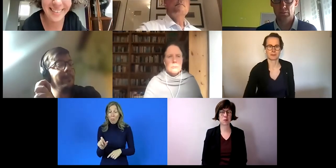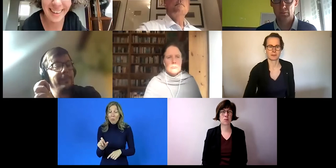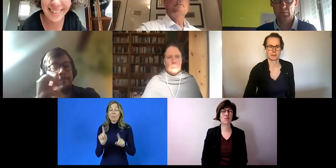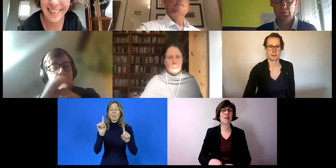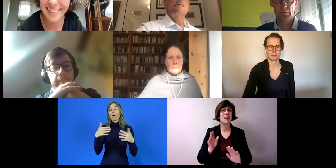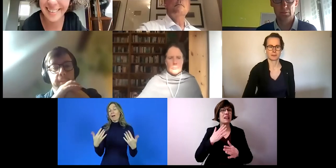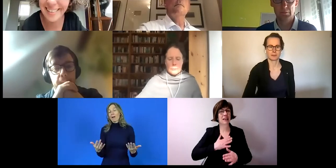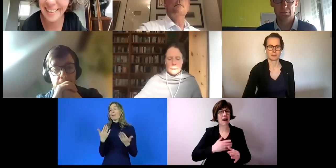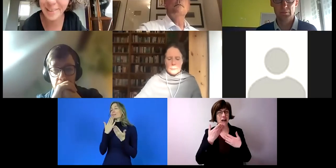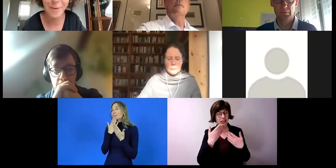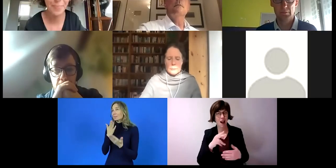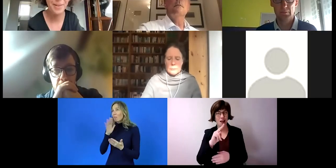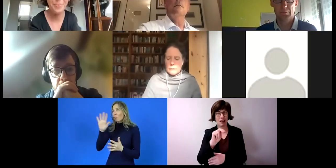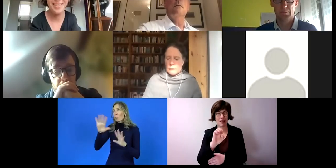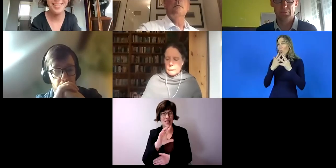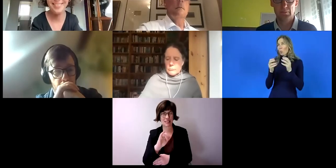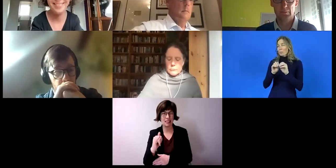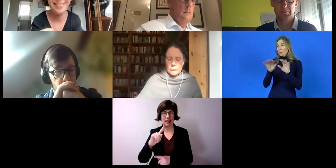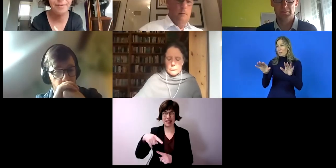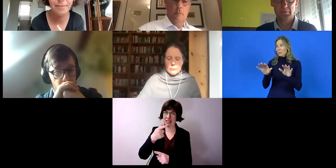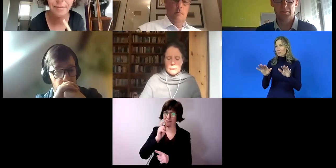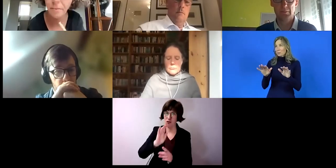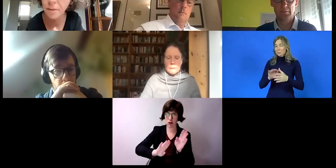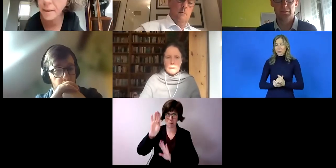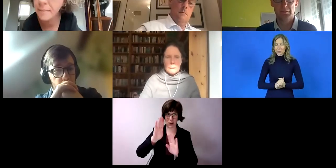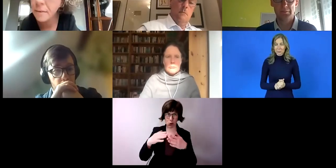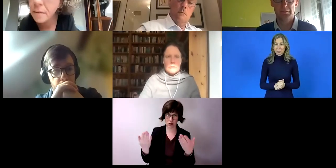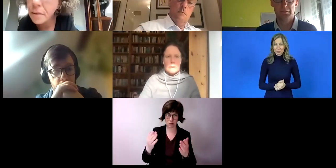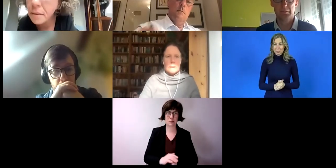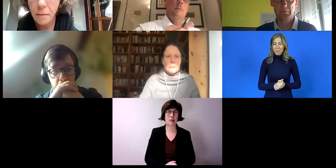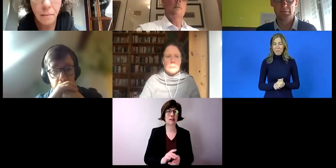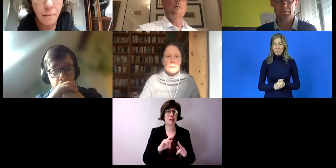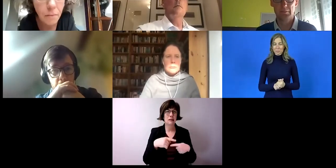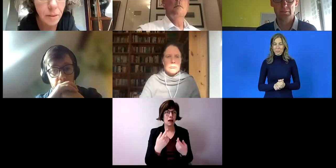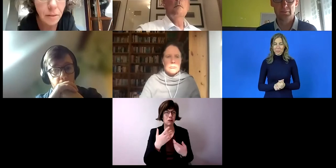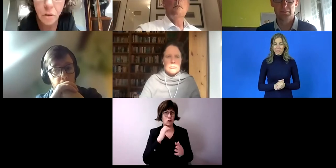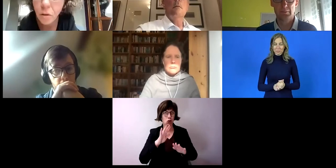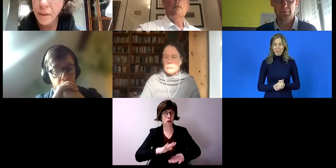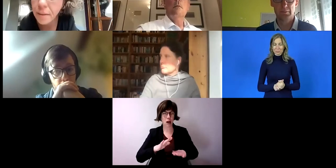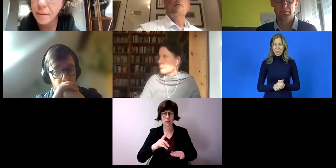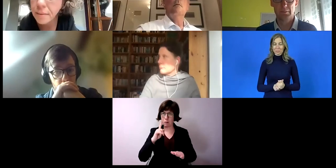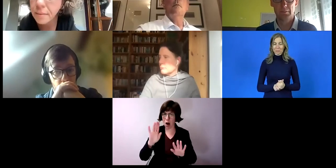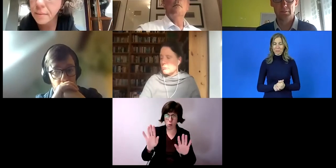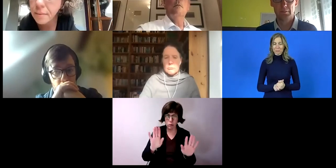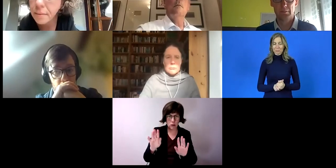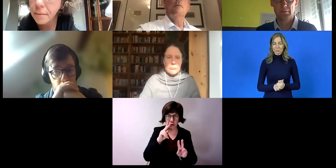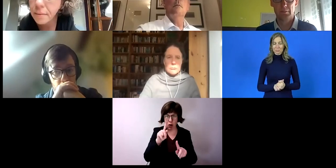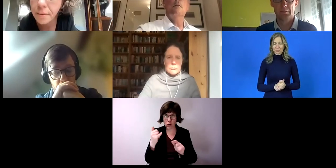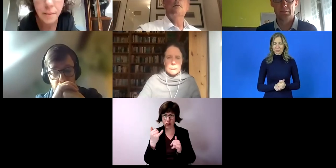Gerne, danke Nancy. Die nächste Wortmeldung, bitte. Und dann, glaube ich, ich schaue mal gerade.